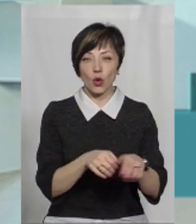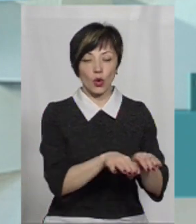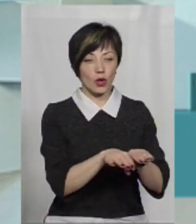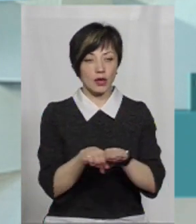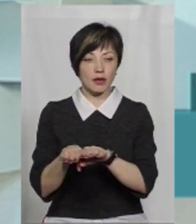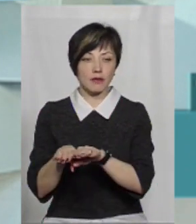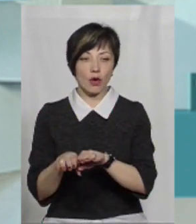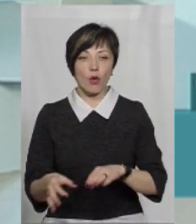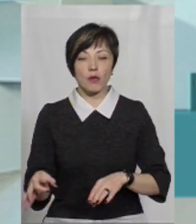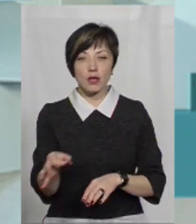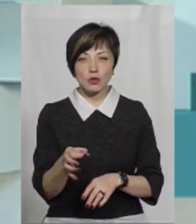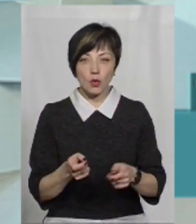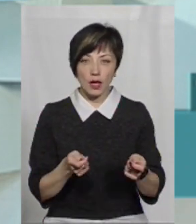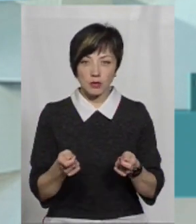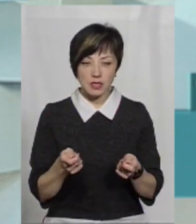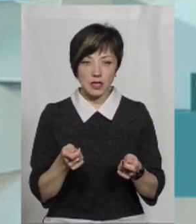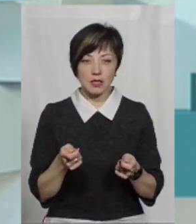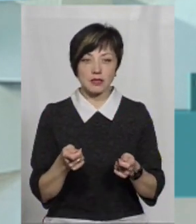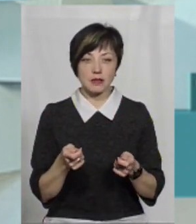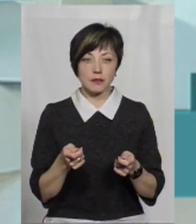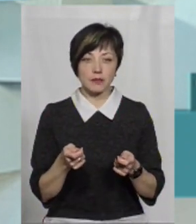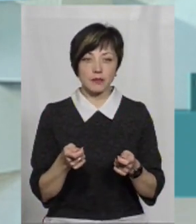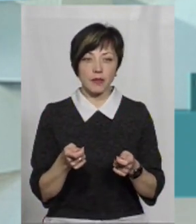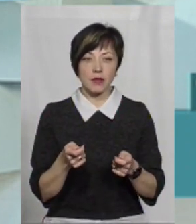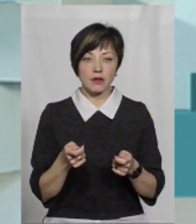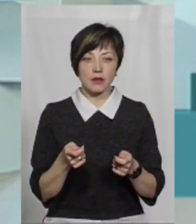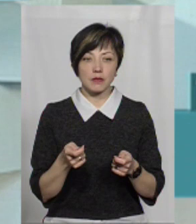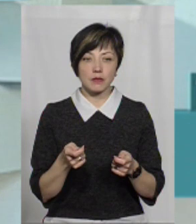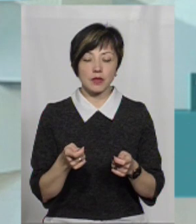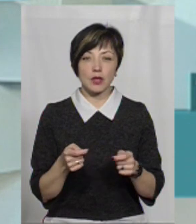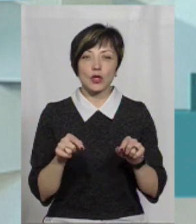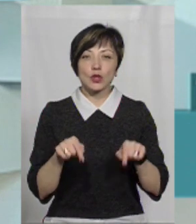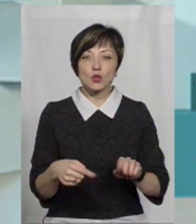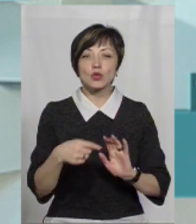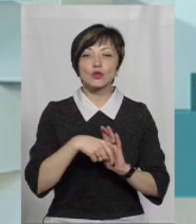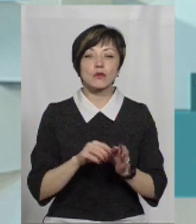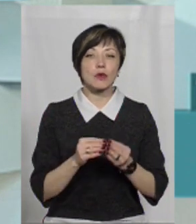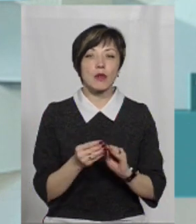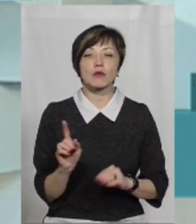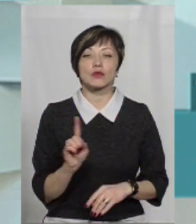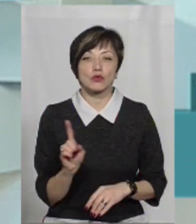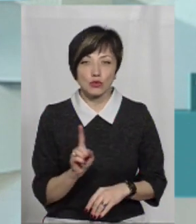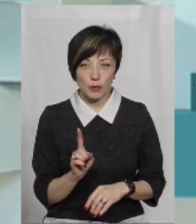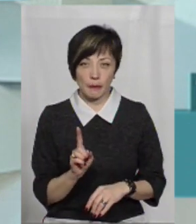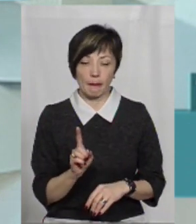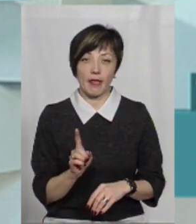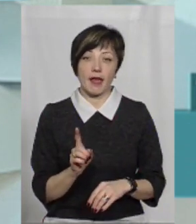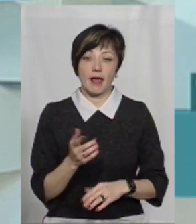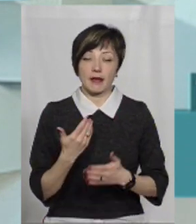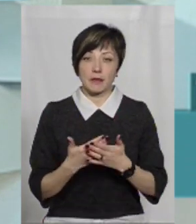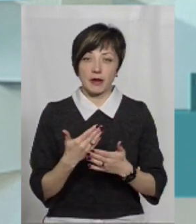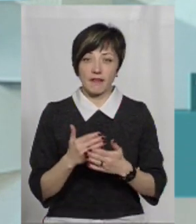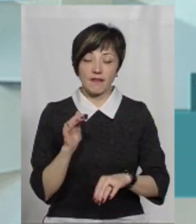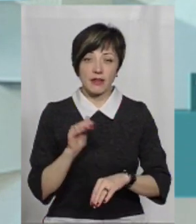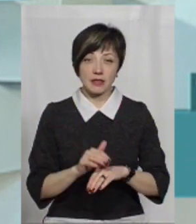обласної державної адміністрації і так далі. Тут суть проблеми полягає в чому? В митниці